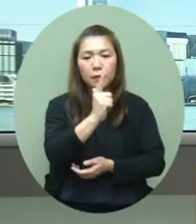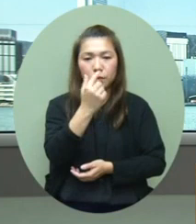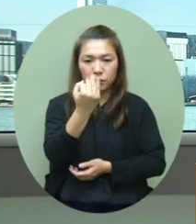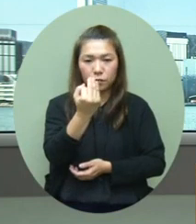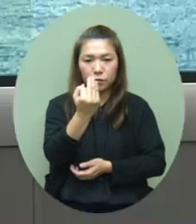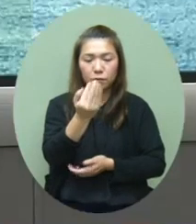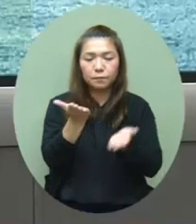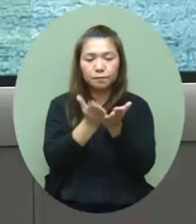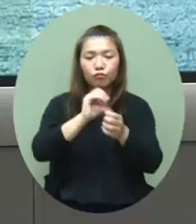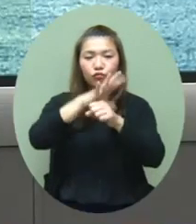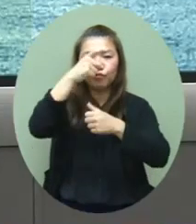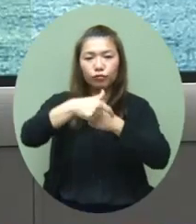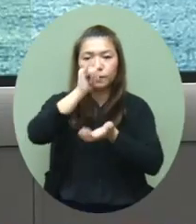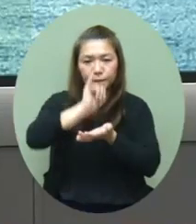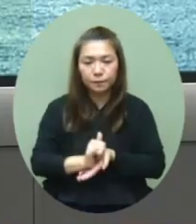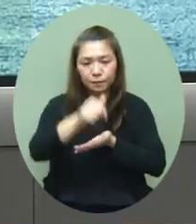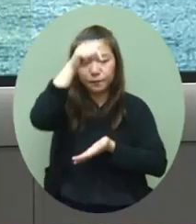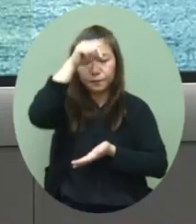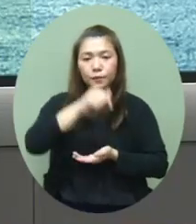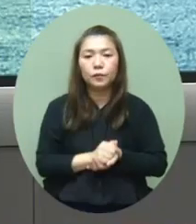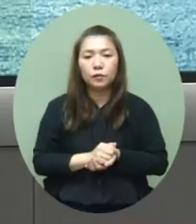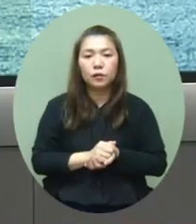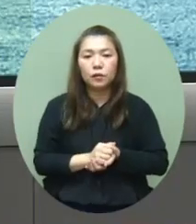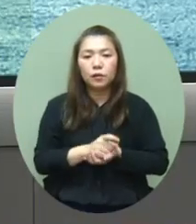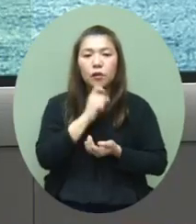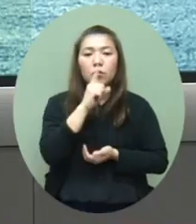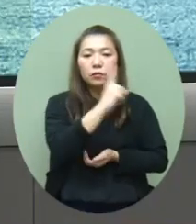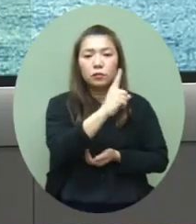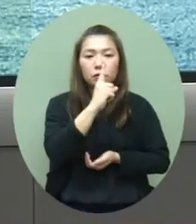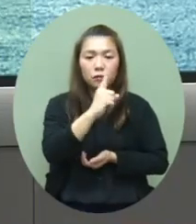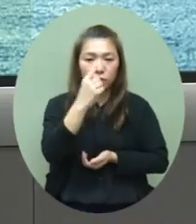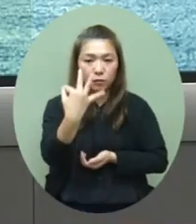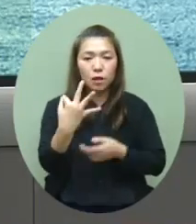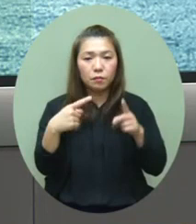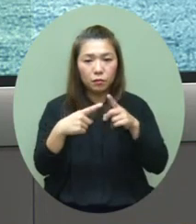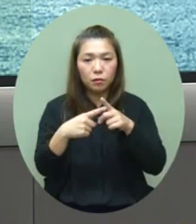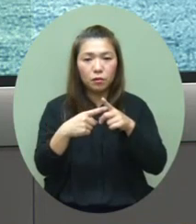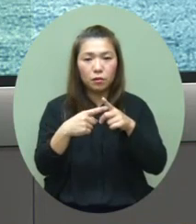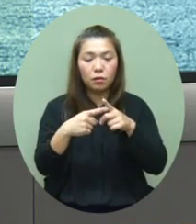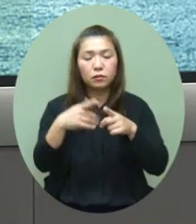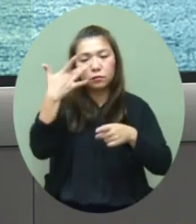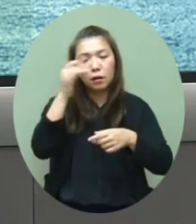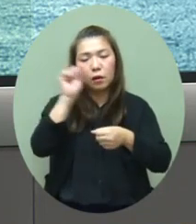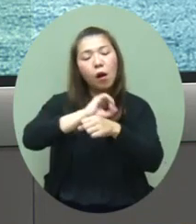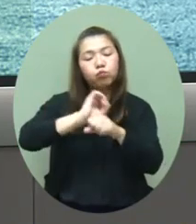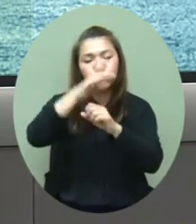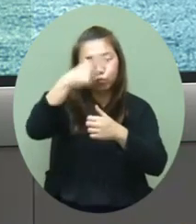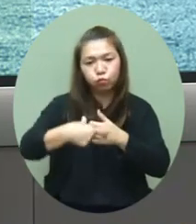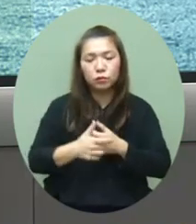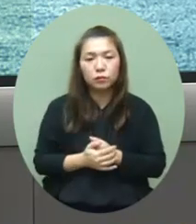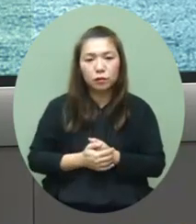名的确诊病人正在留医的当中有113名的病人是新增的确诊病人